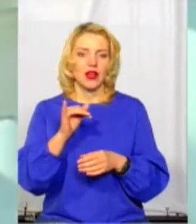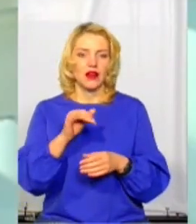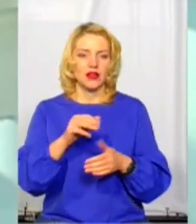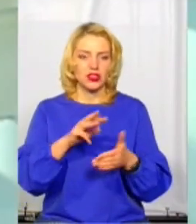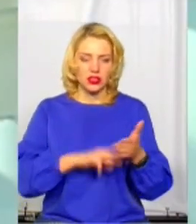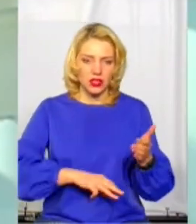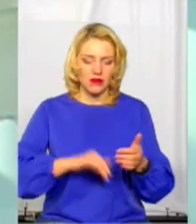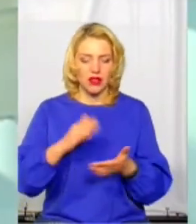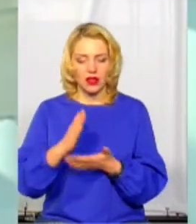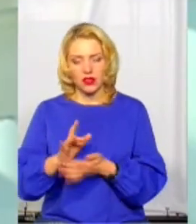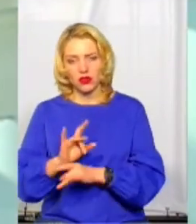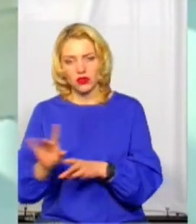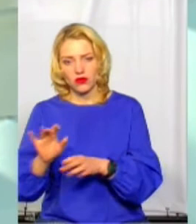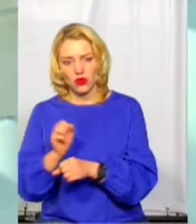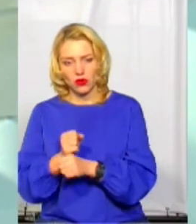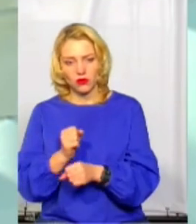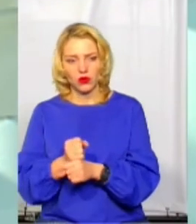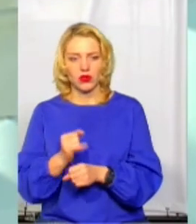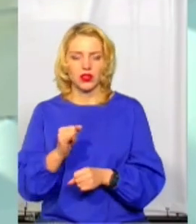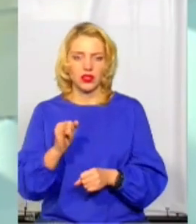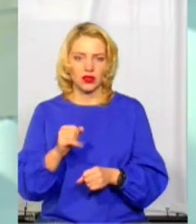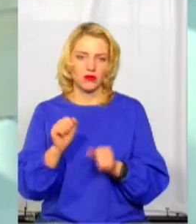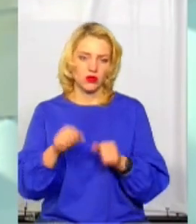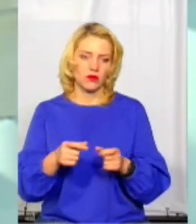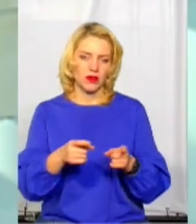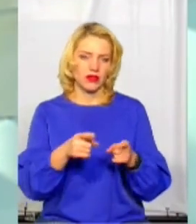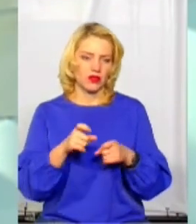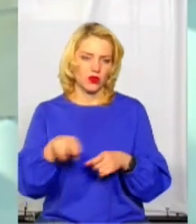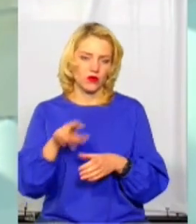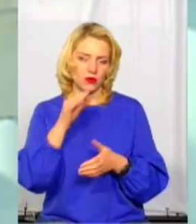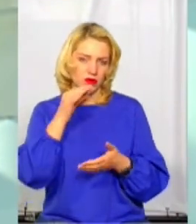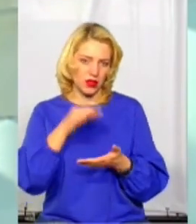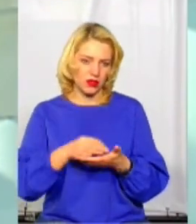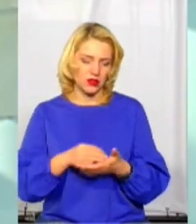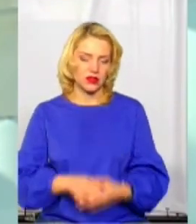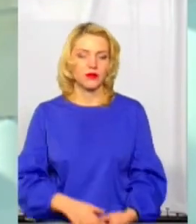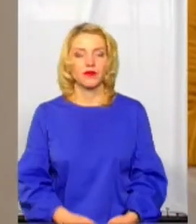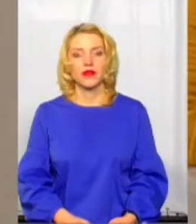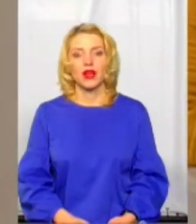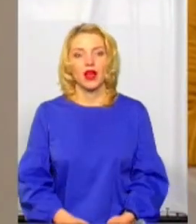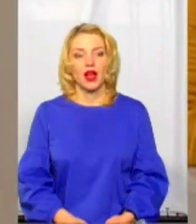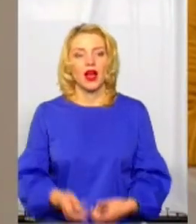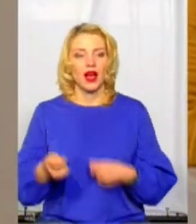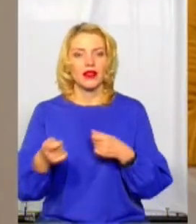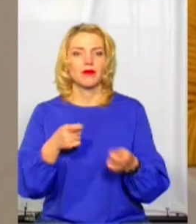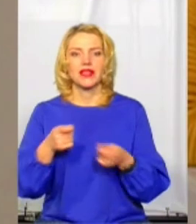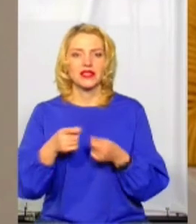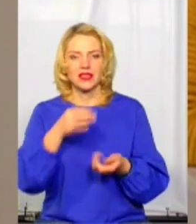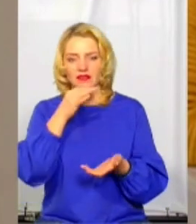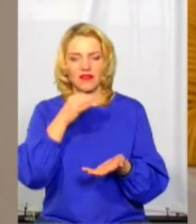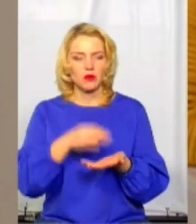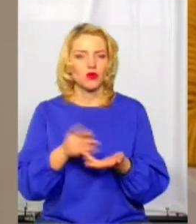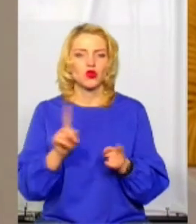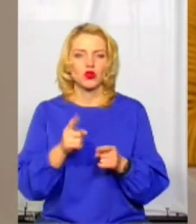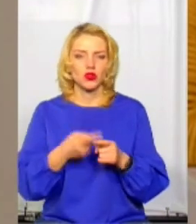роботи, але і відповідно, і вживаються заходи, і протягаються громадяни до відповідальності. А адміністративна відповідальність – штрафи?